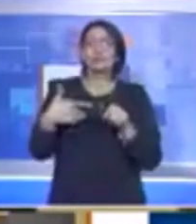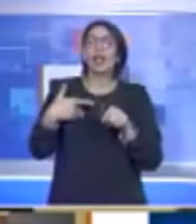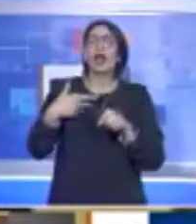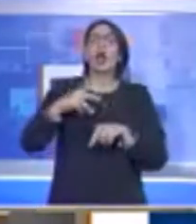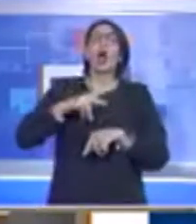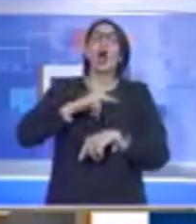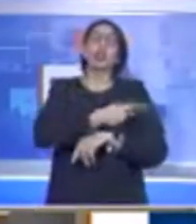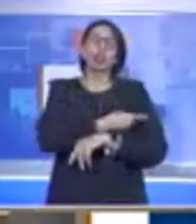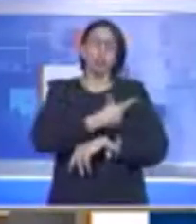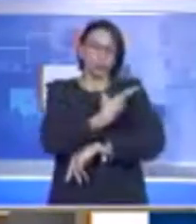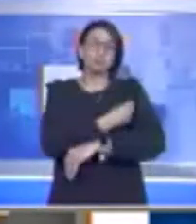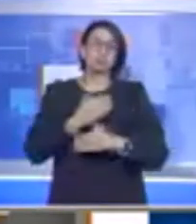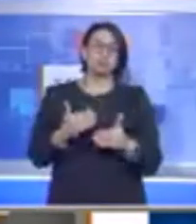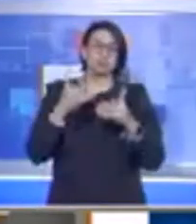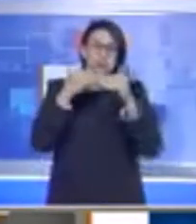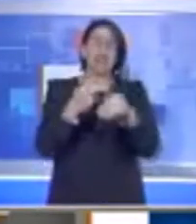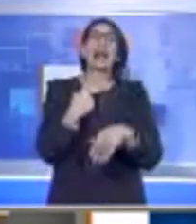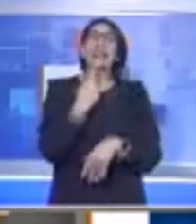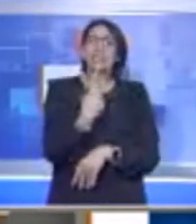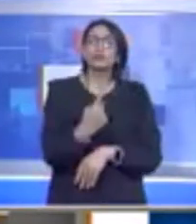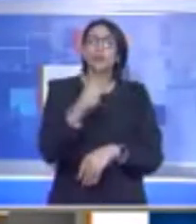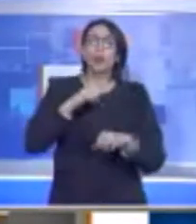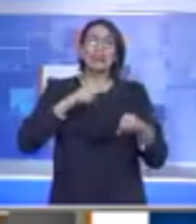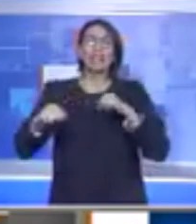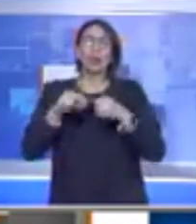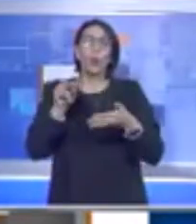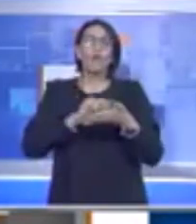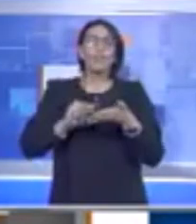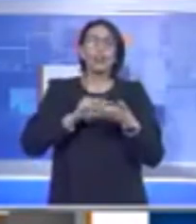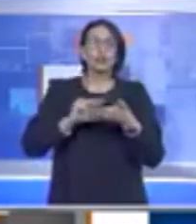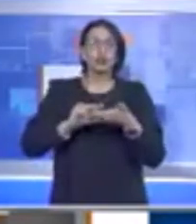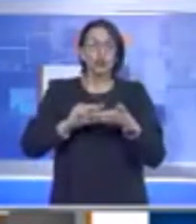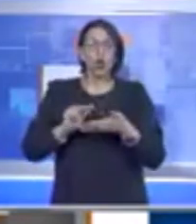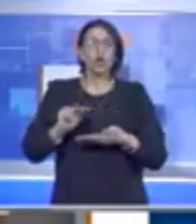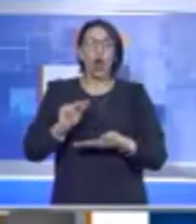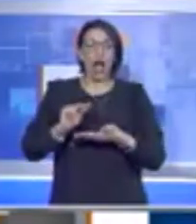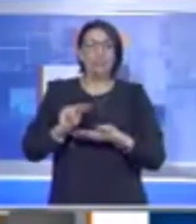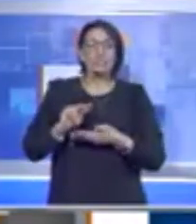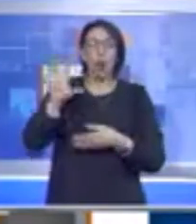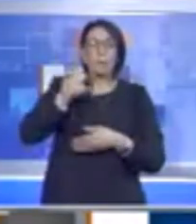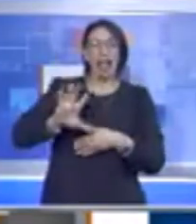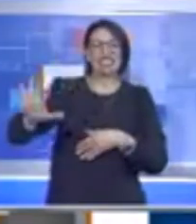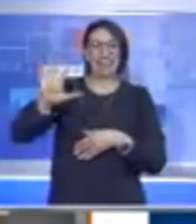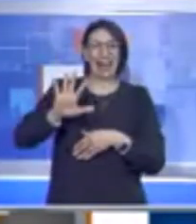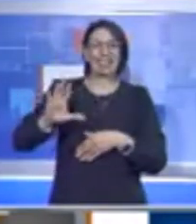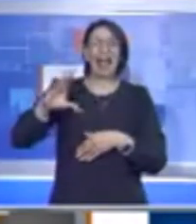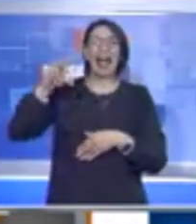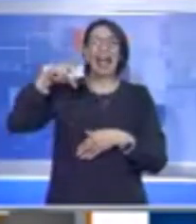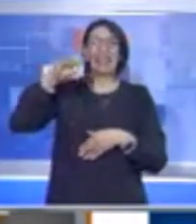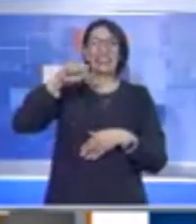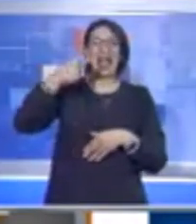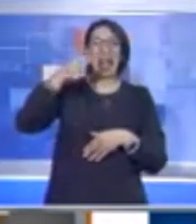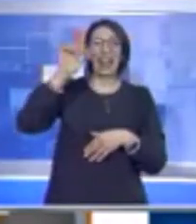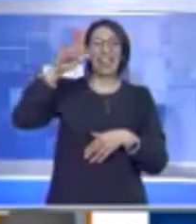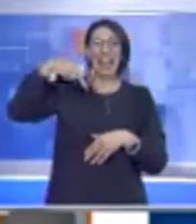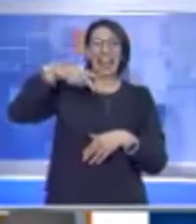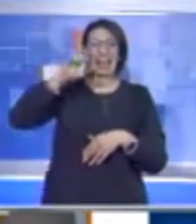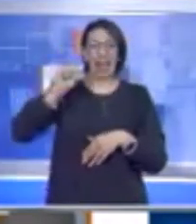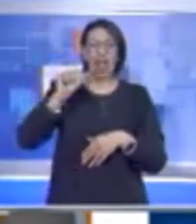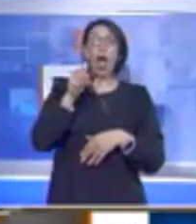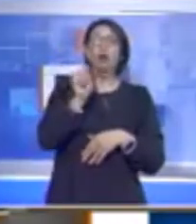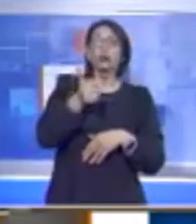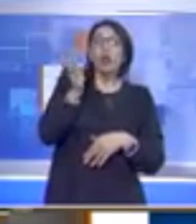dose. A dirlo è stata la dirigente dell'ufficio scolastico regionale di Basilicata, Claudia D'Atena. 115